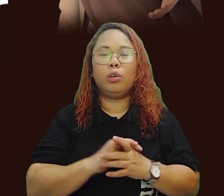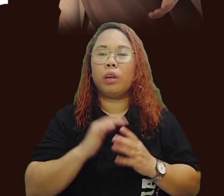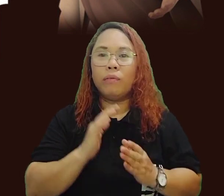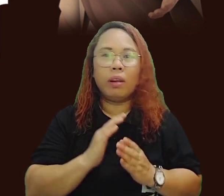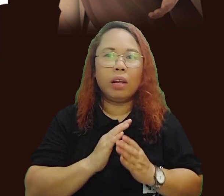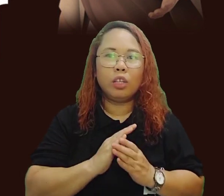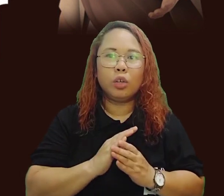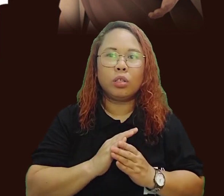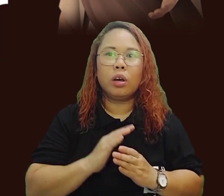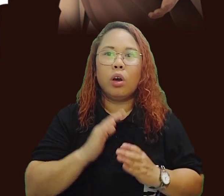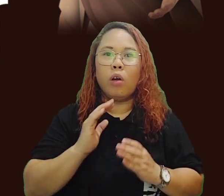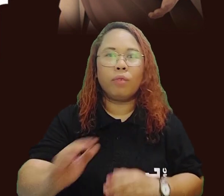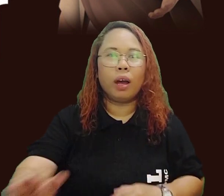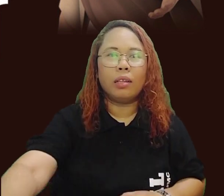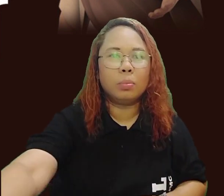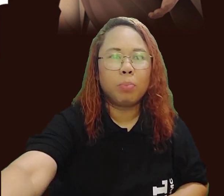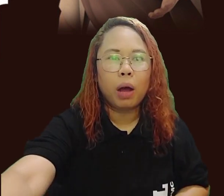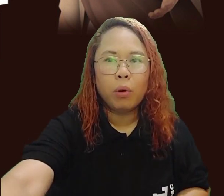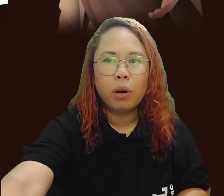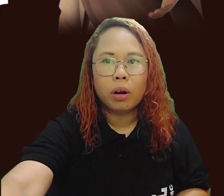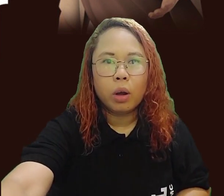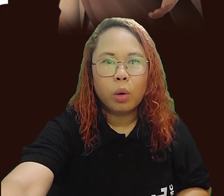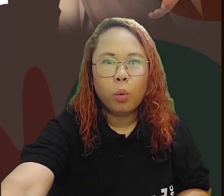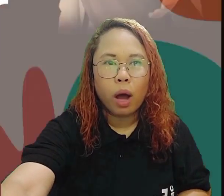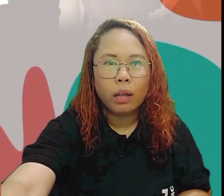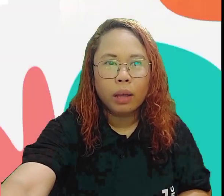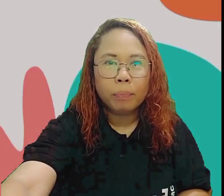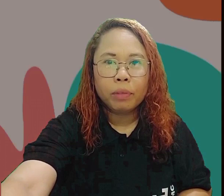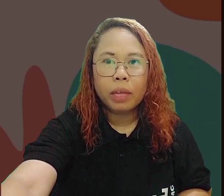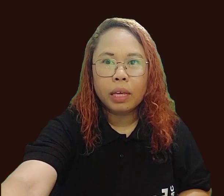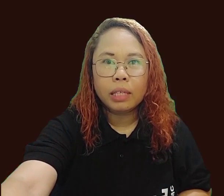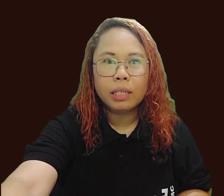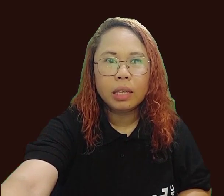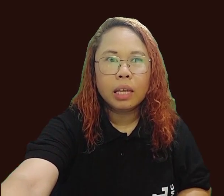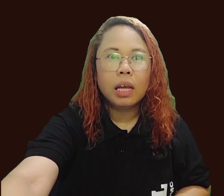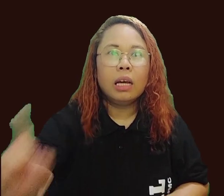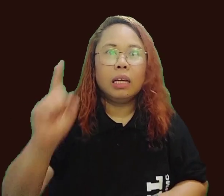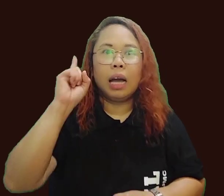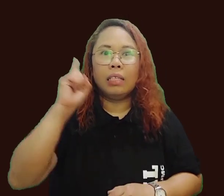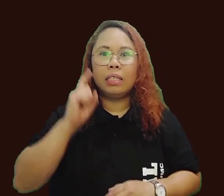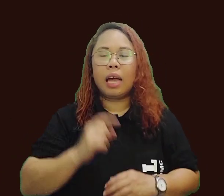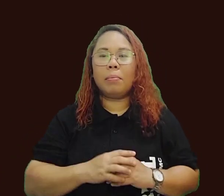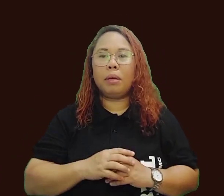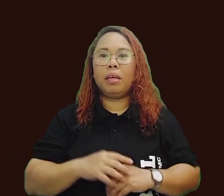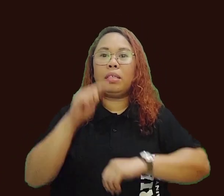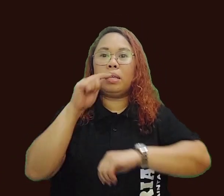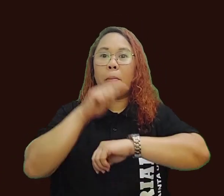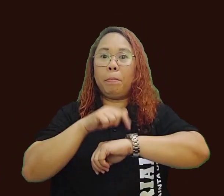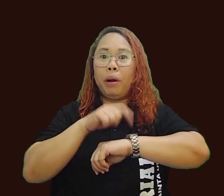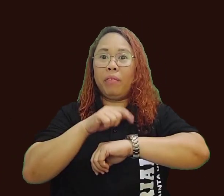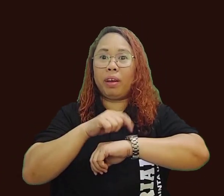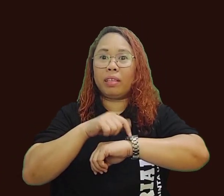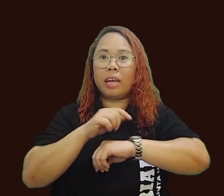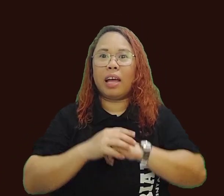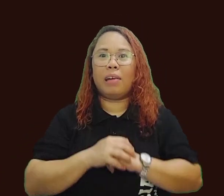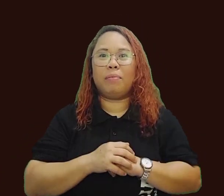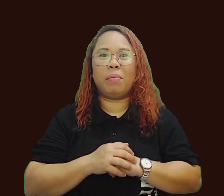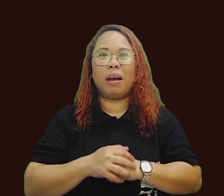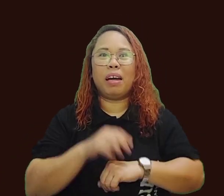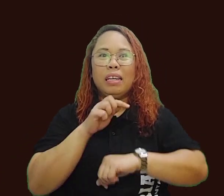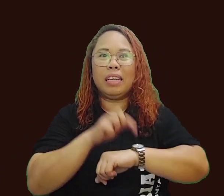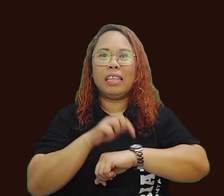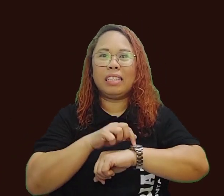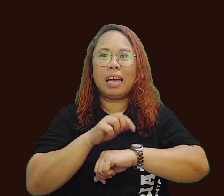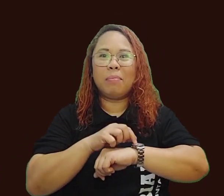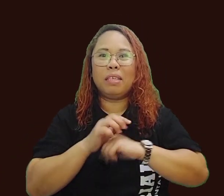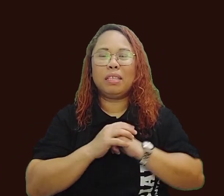i-share sa inyo yung revelations of God's power. One is, God's time is perfect time.